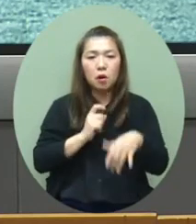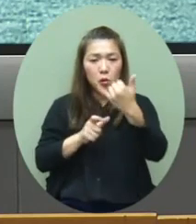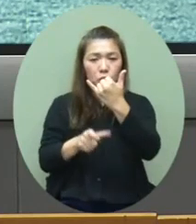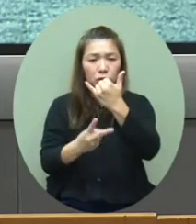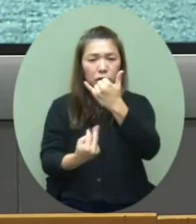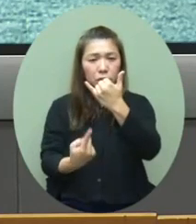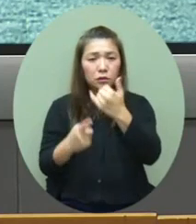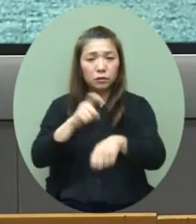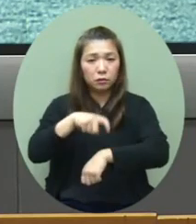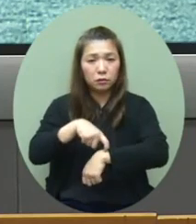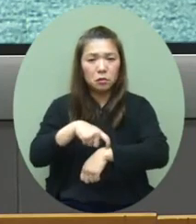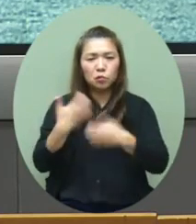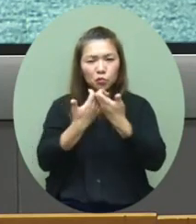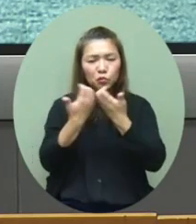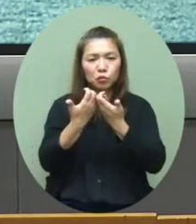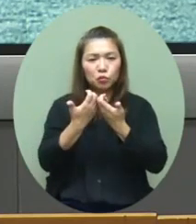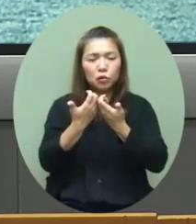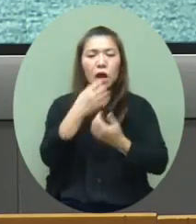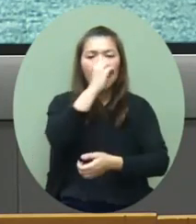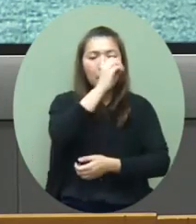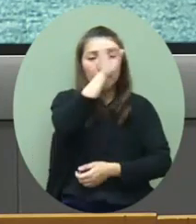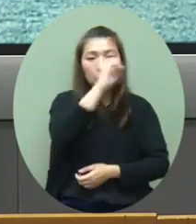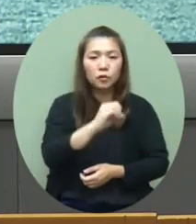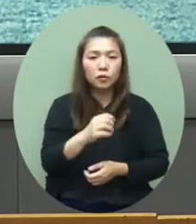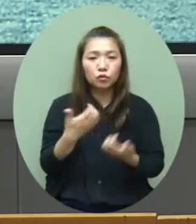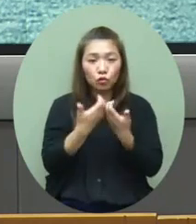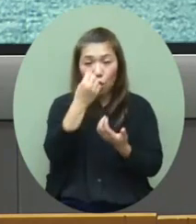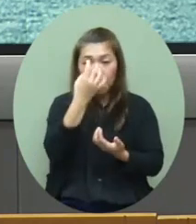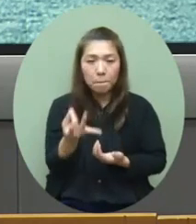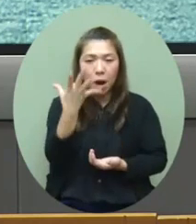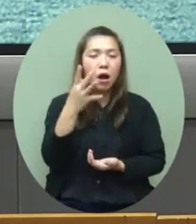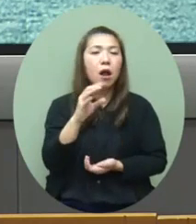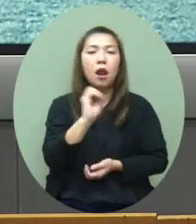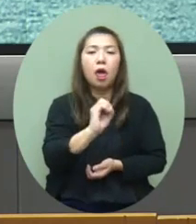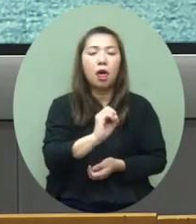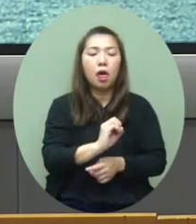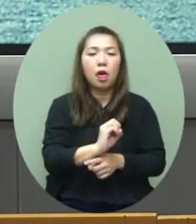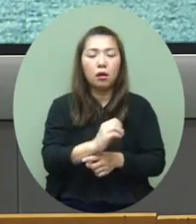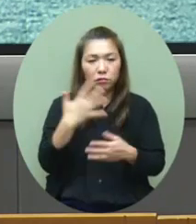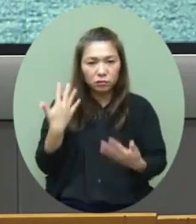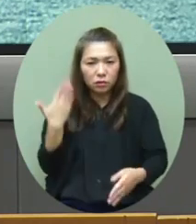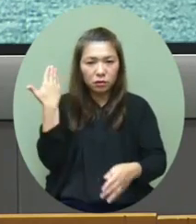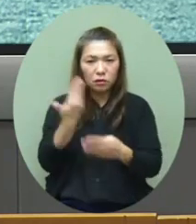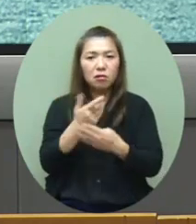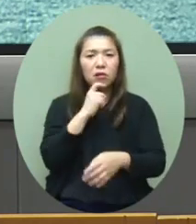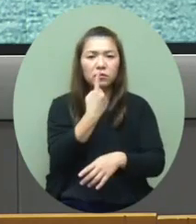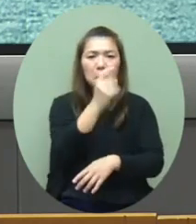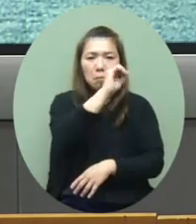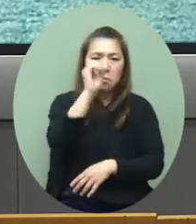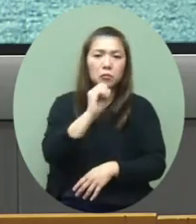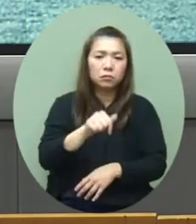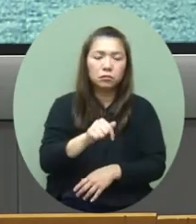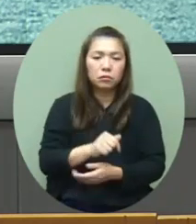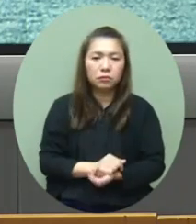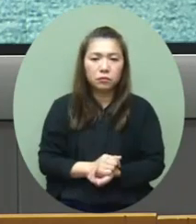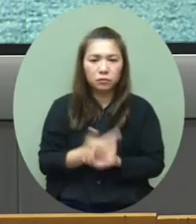21号的时候我们的比例其实是0%就是我说本地个案现在都接近1%都